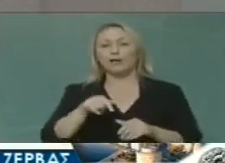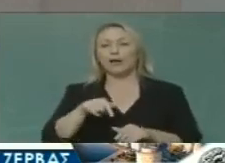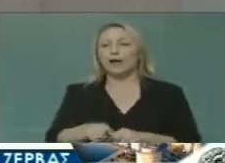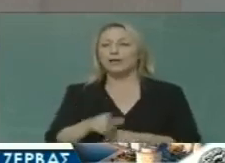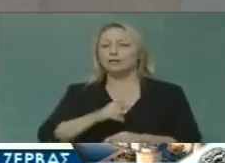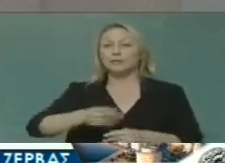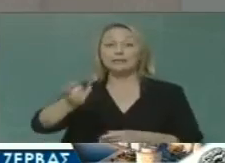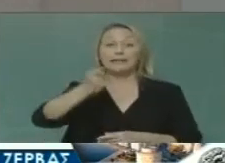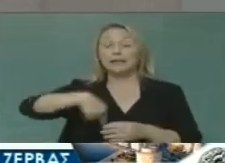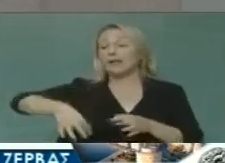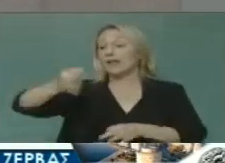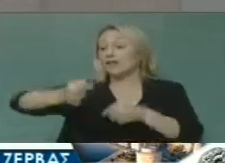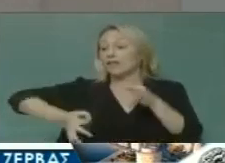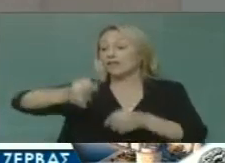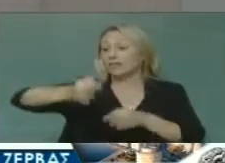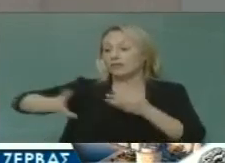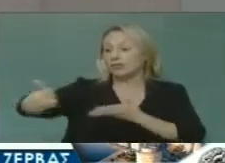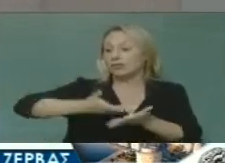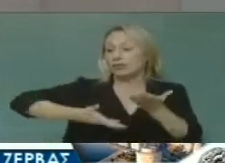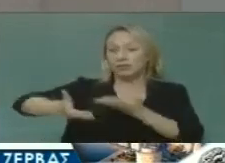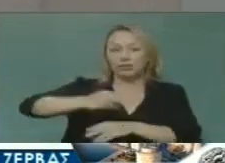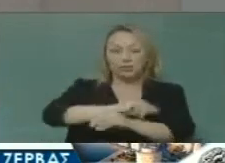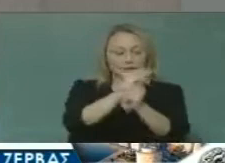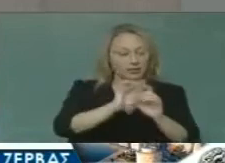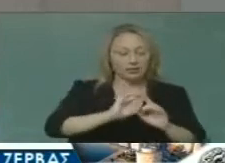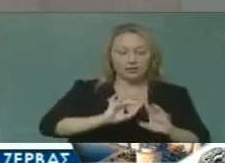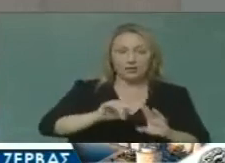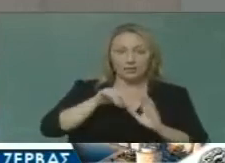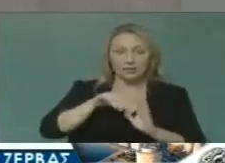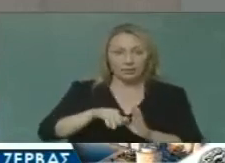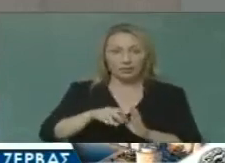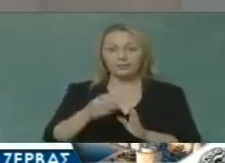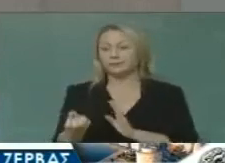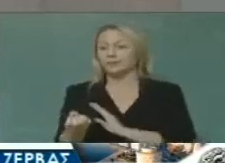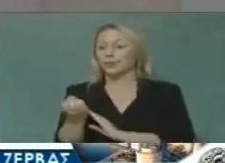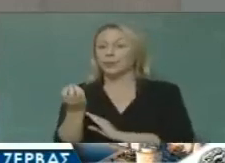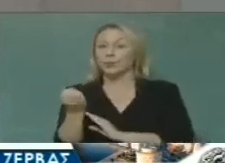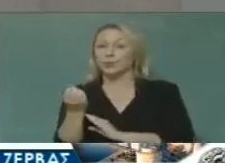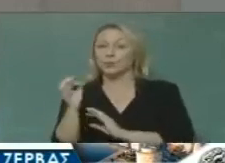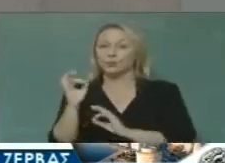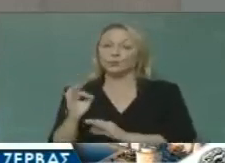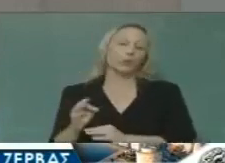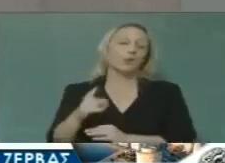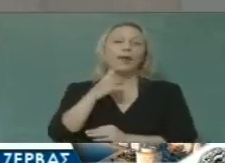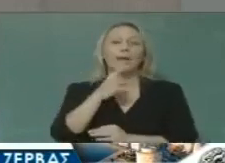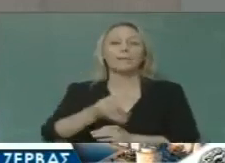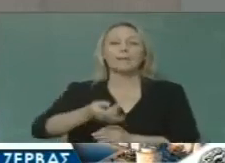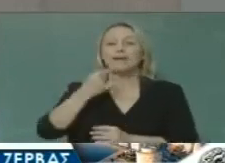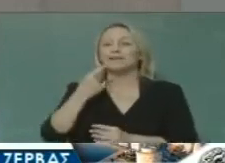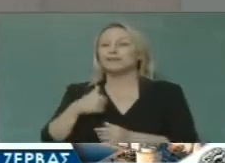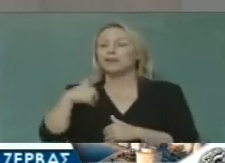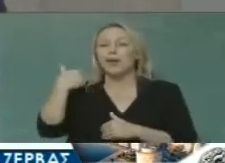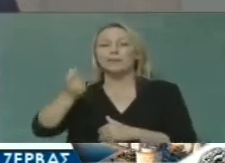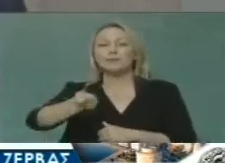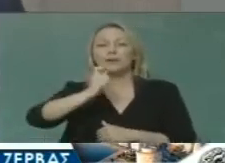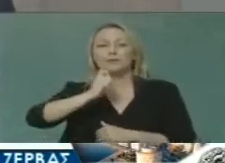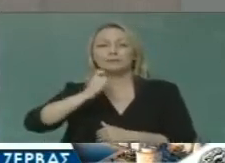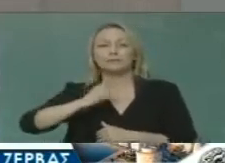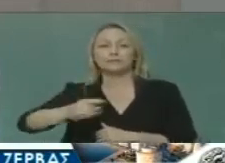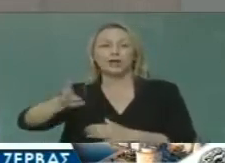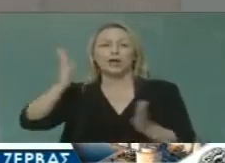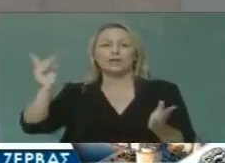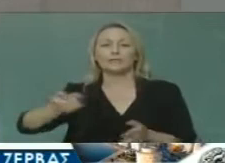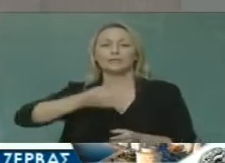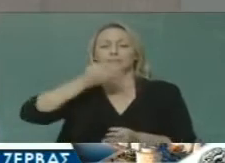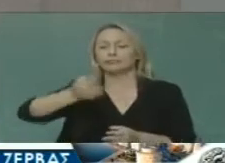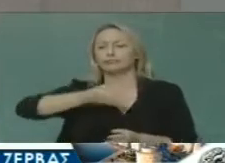διαβούλευσης να λέμε για να λέμε σύγκρουση με την κουλτούρα του διαρκούς πολιτικού καφενέ της πολιτικολογίας χωρίς